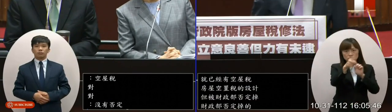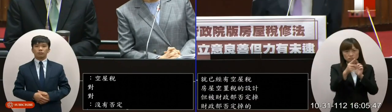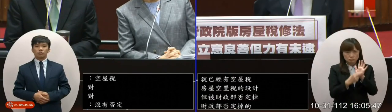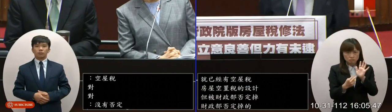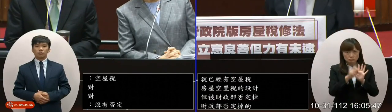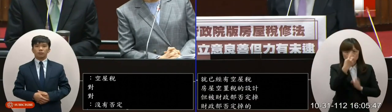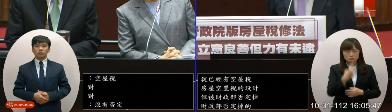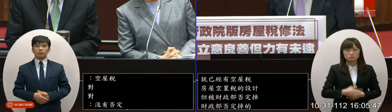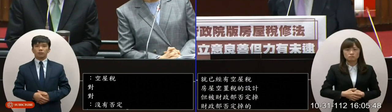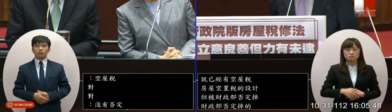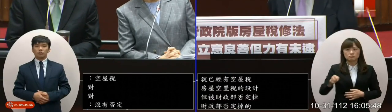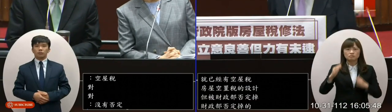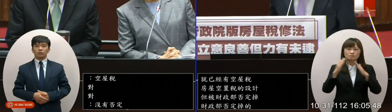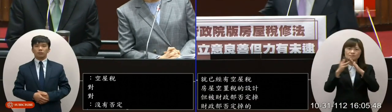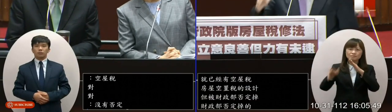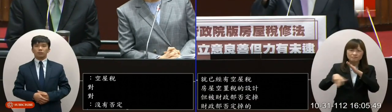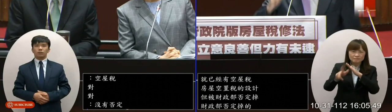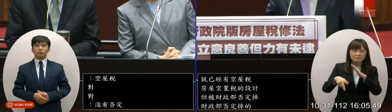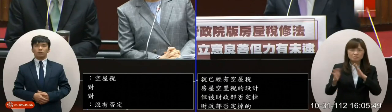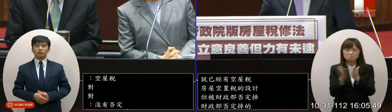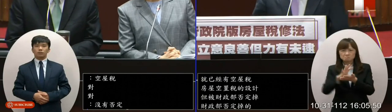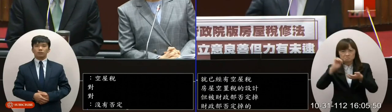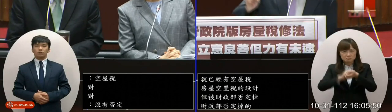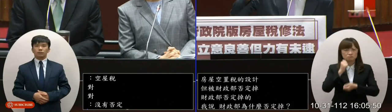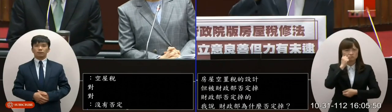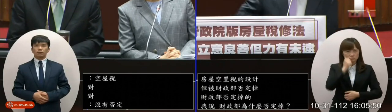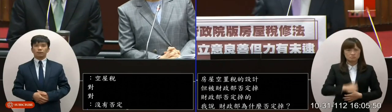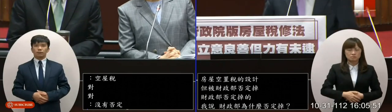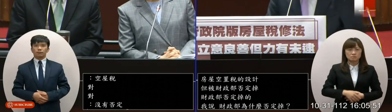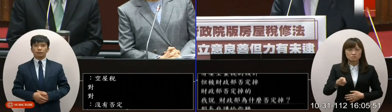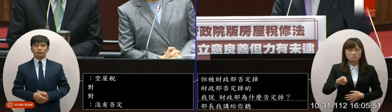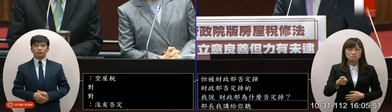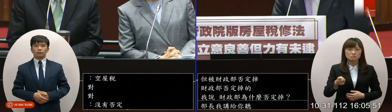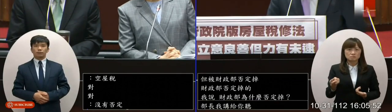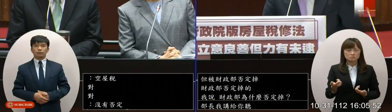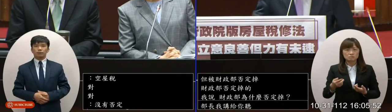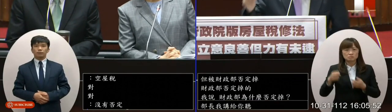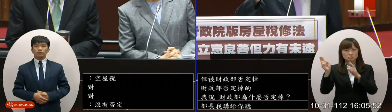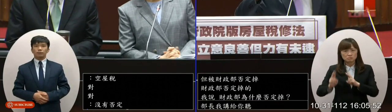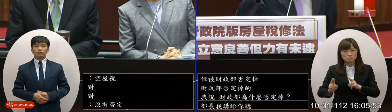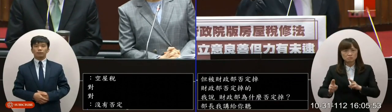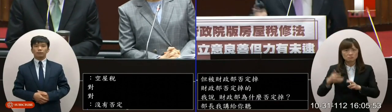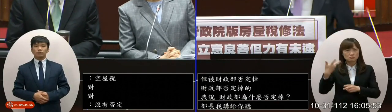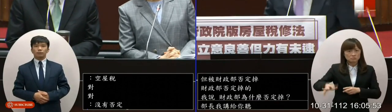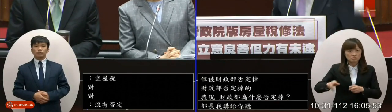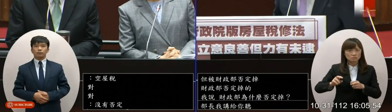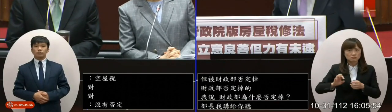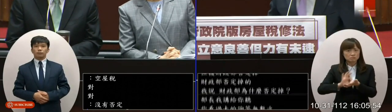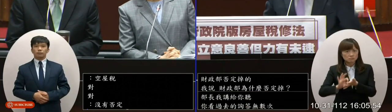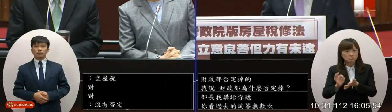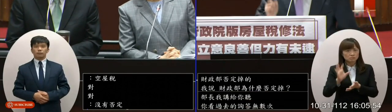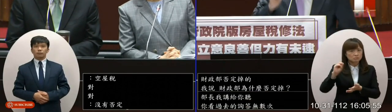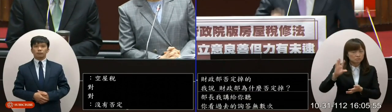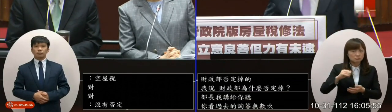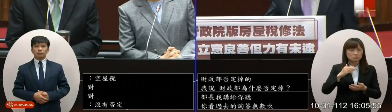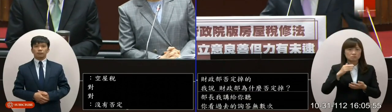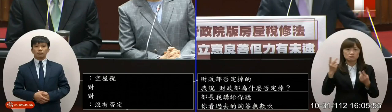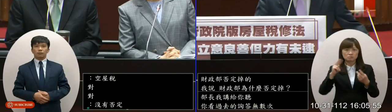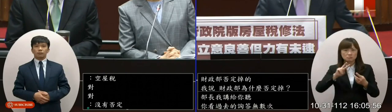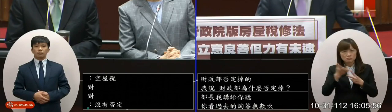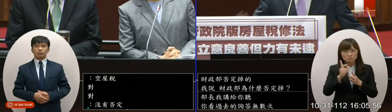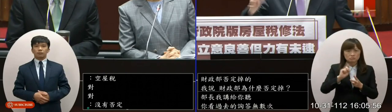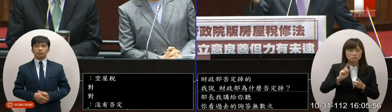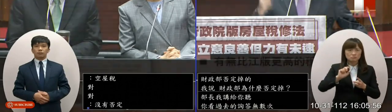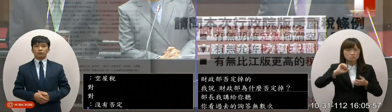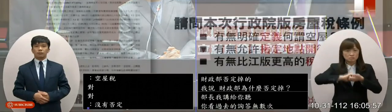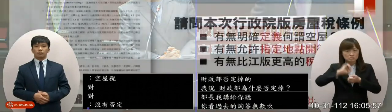空屋這個很難認定就講這個你想用水電基本費還是說你要去用什麼樣來定義你們說這很困